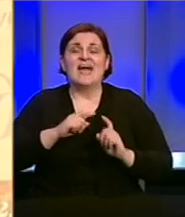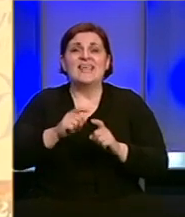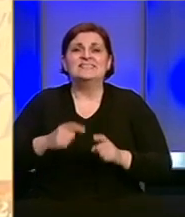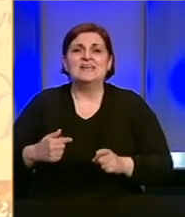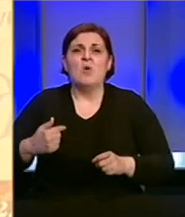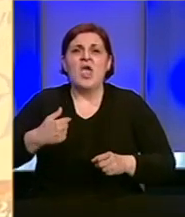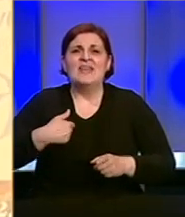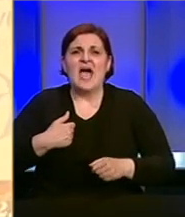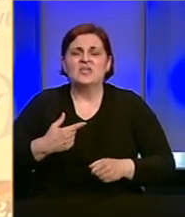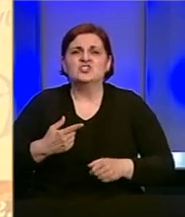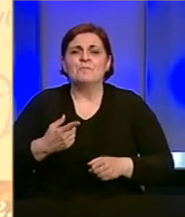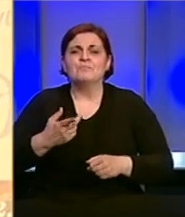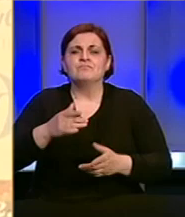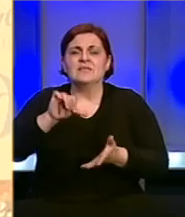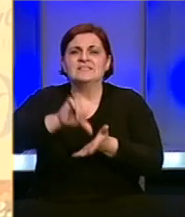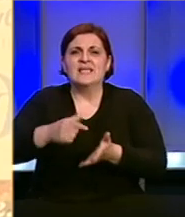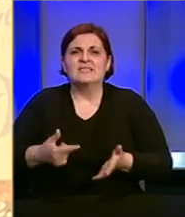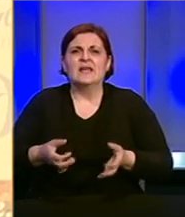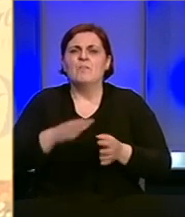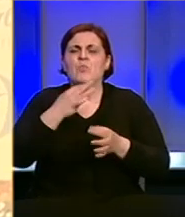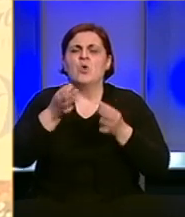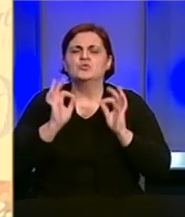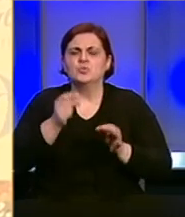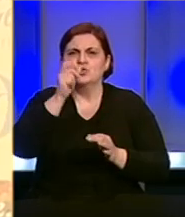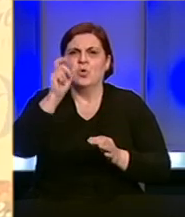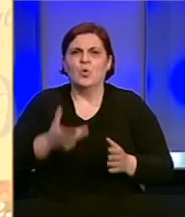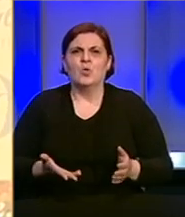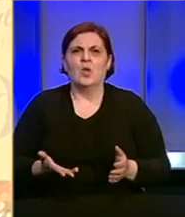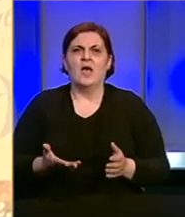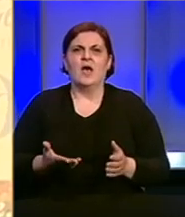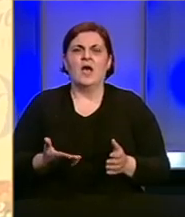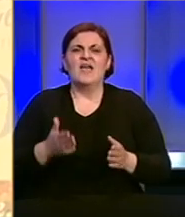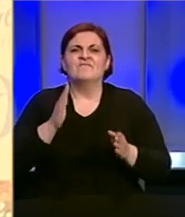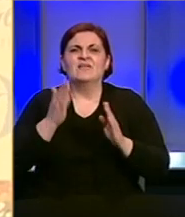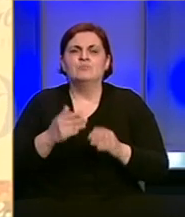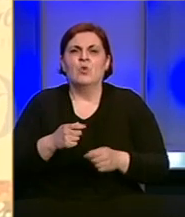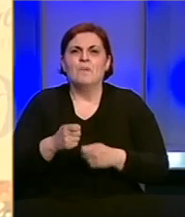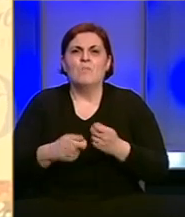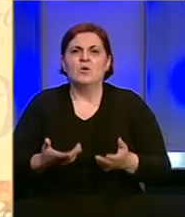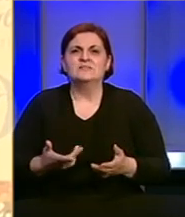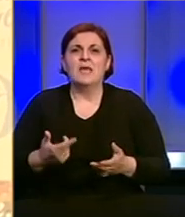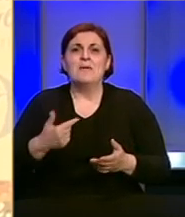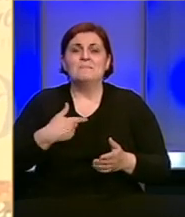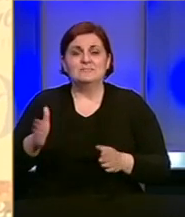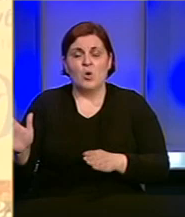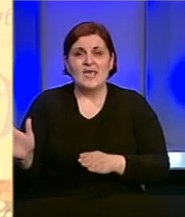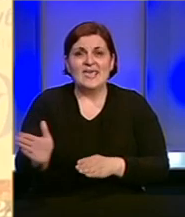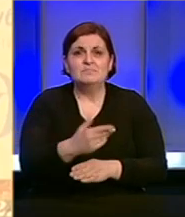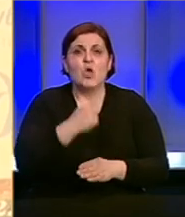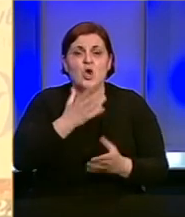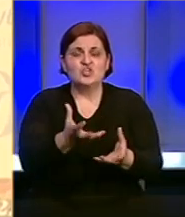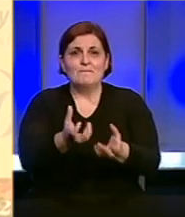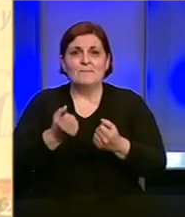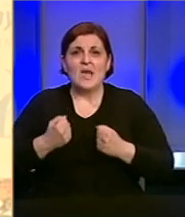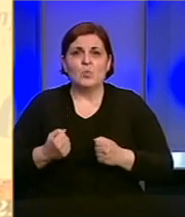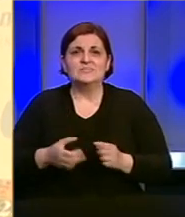Znači mnogo posla je ovdje urađeno, stručnog, ljudskog, teškog posla. Upravo smo doplatili smjenu koja će noća zapreuzme